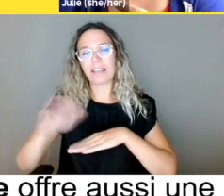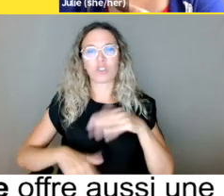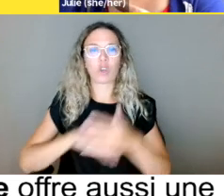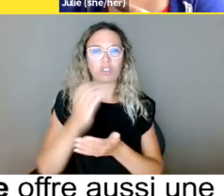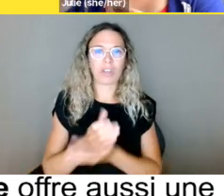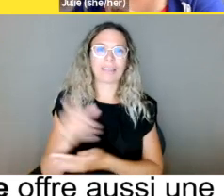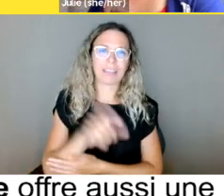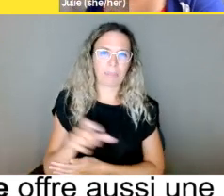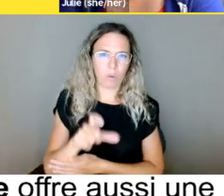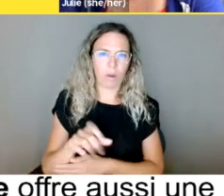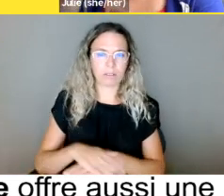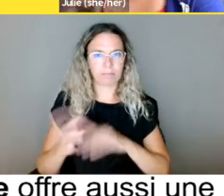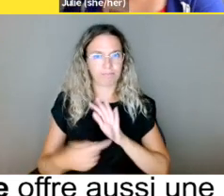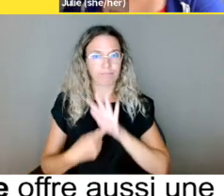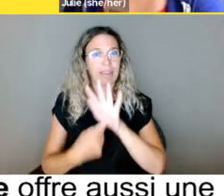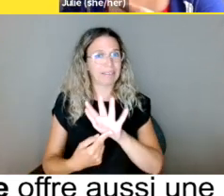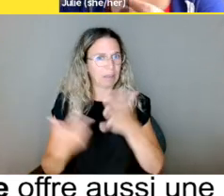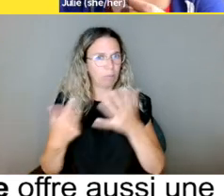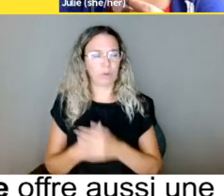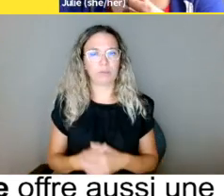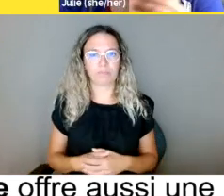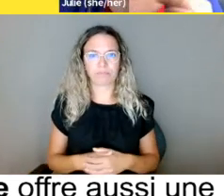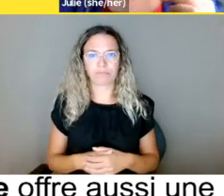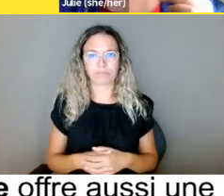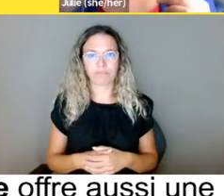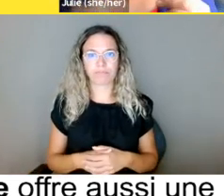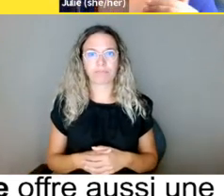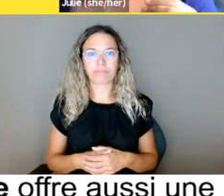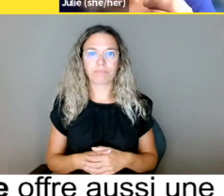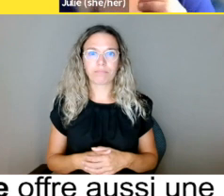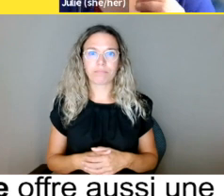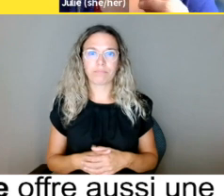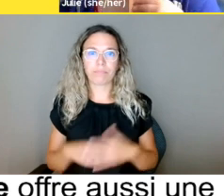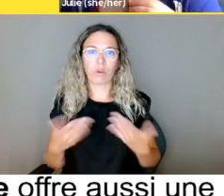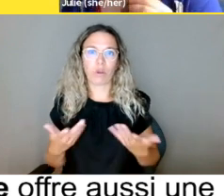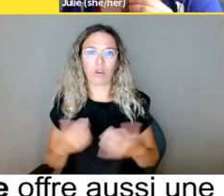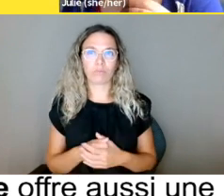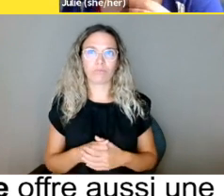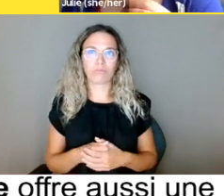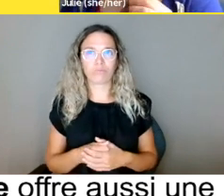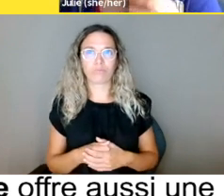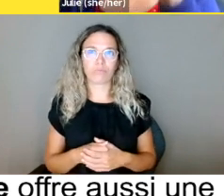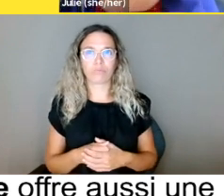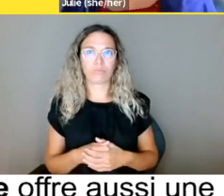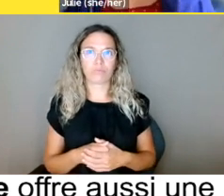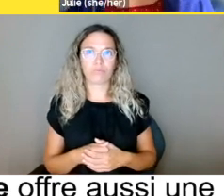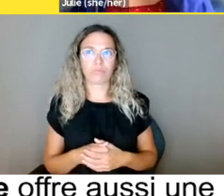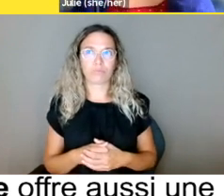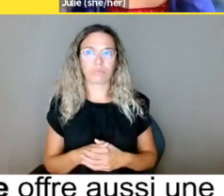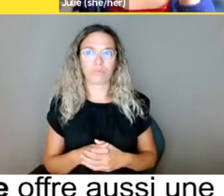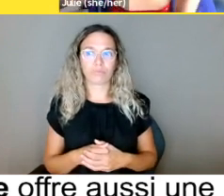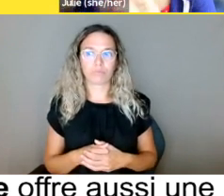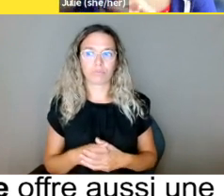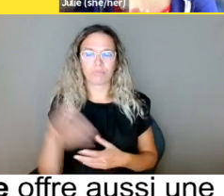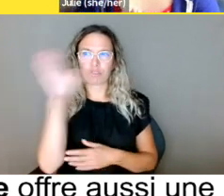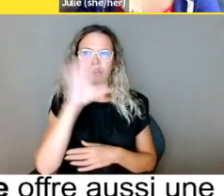un autre, un des droits qui est énuméré ailleurs dans la Charte québécoise. Donc, si,